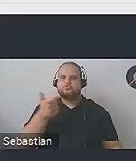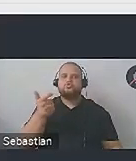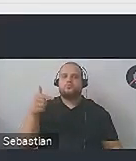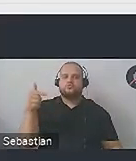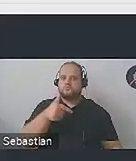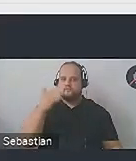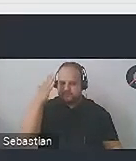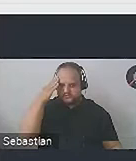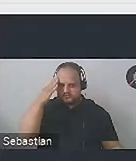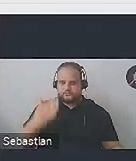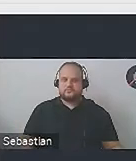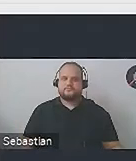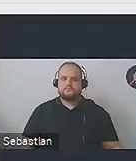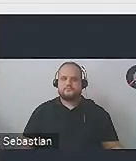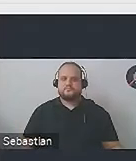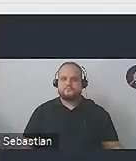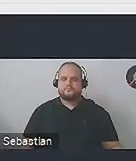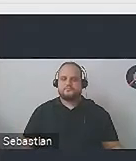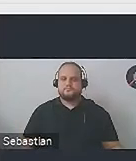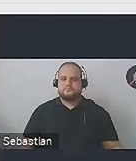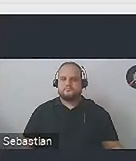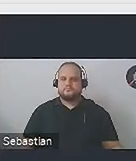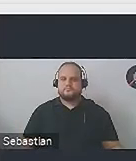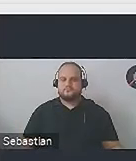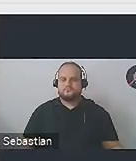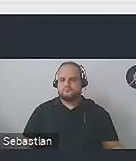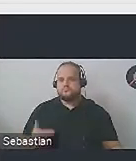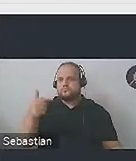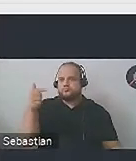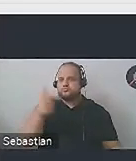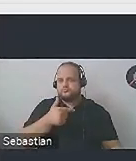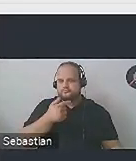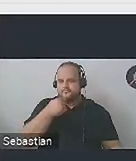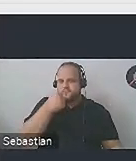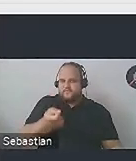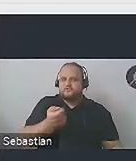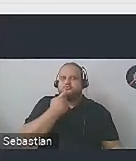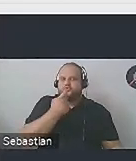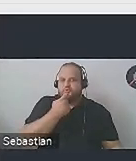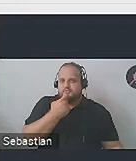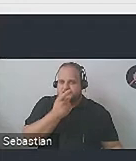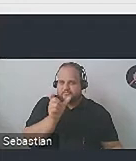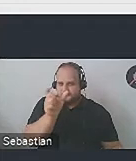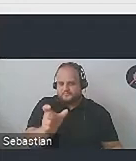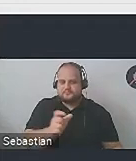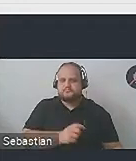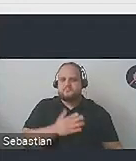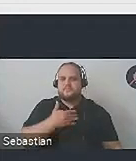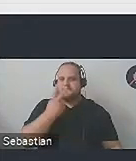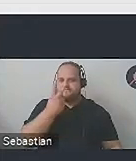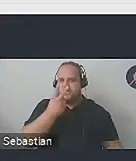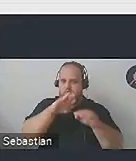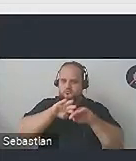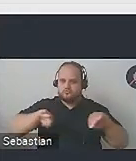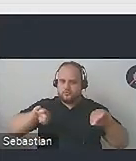Zaczynamy od tych definicji pojęć, no bo to jest siłą rzeczy coś, co musi zostać opracowane na początku. Mamy dwa oddzielne pojęcia.